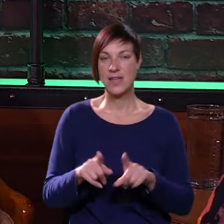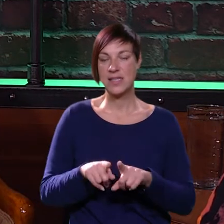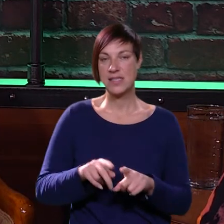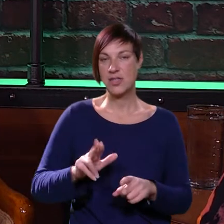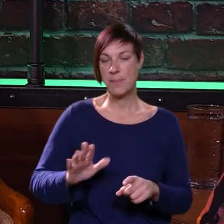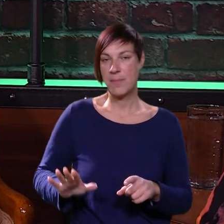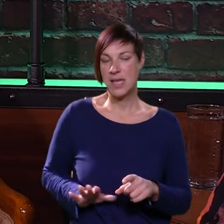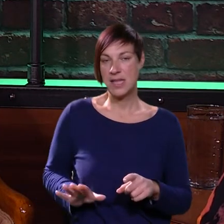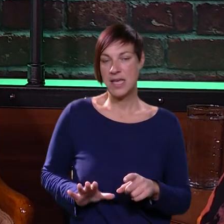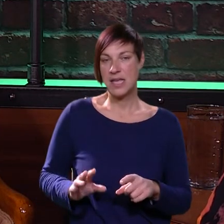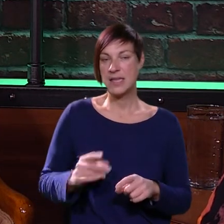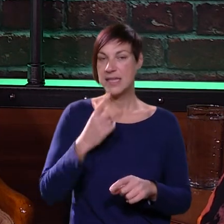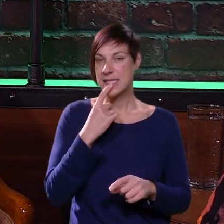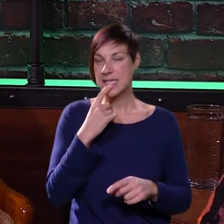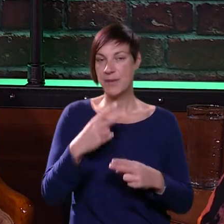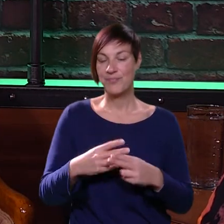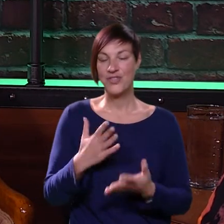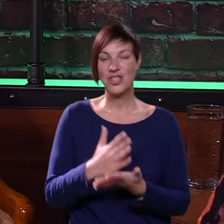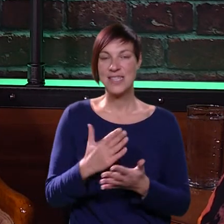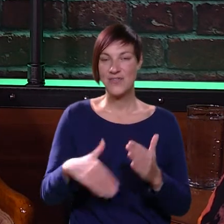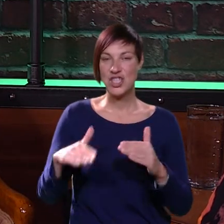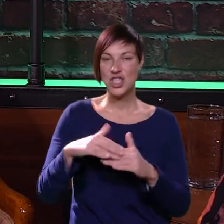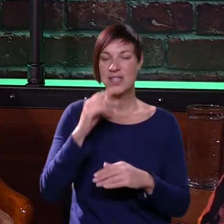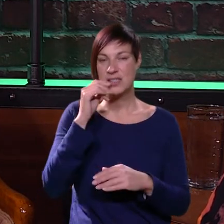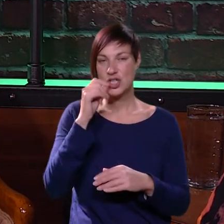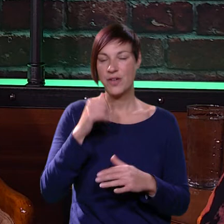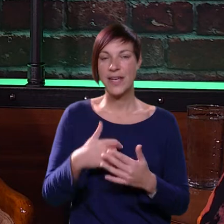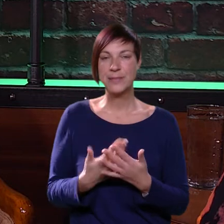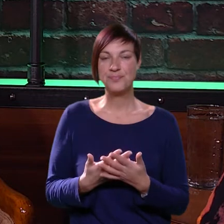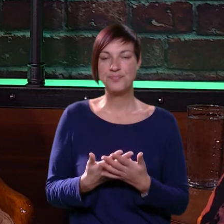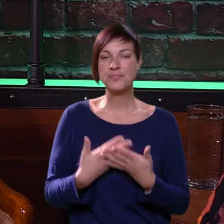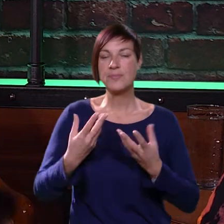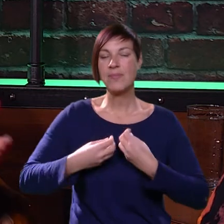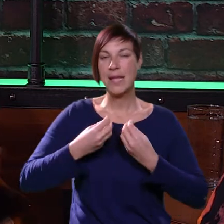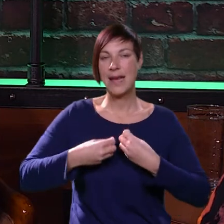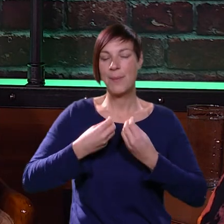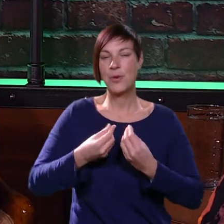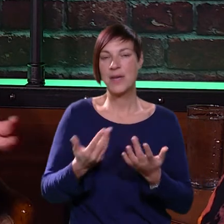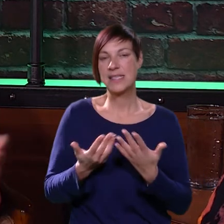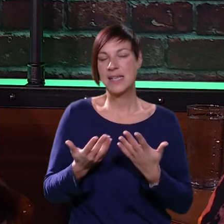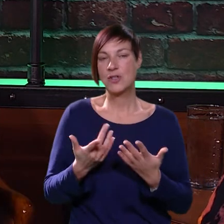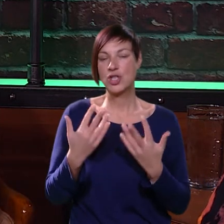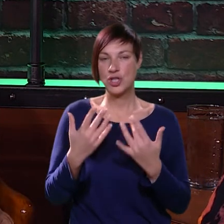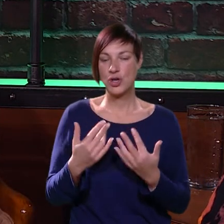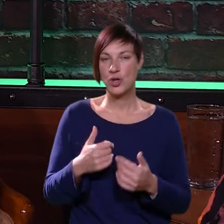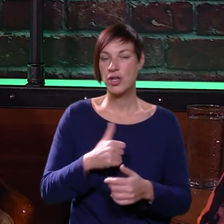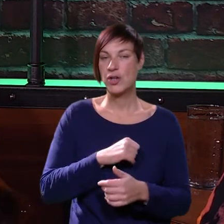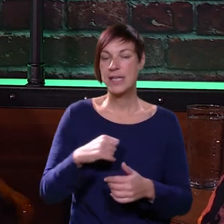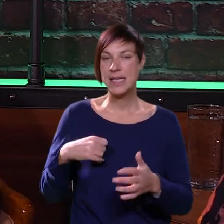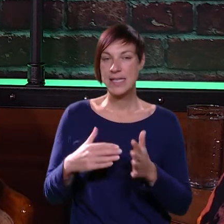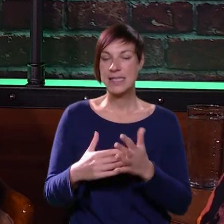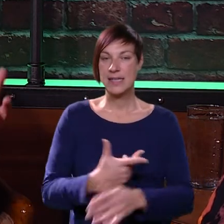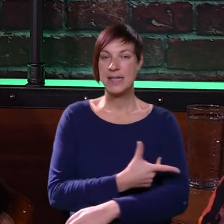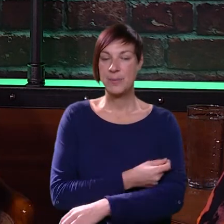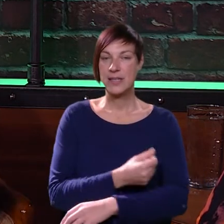također ima dijete sa diabetesom, dijete, to je sad već odroso čovjek, ona nam je objasnila kako što koliko jedinica